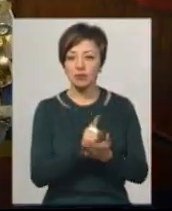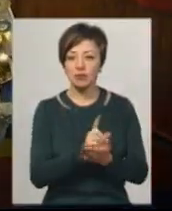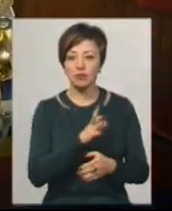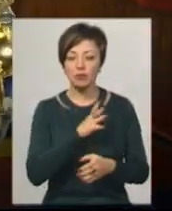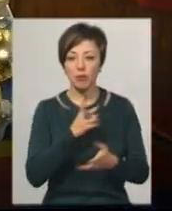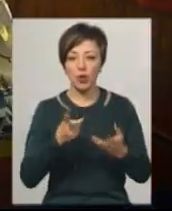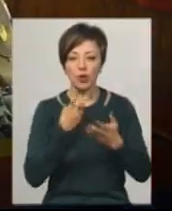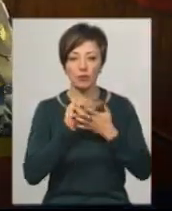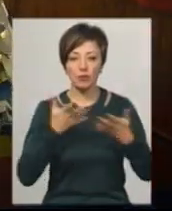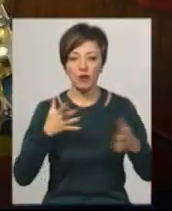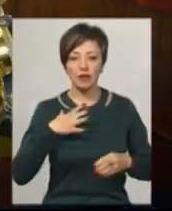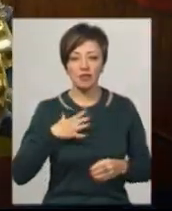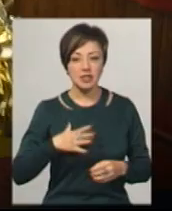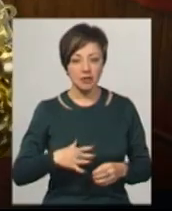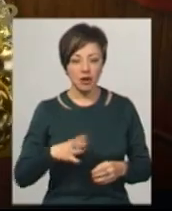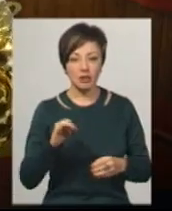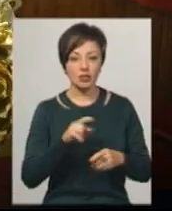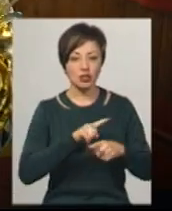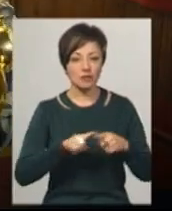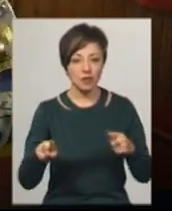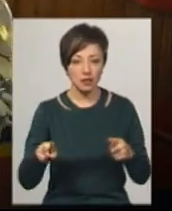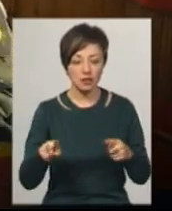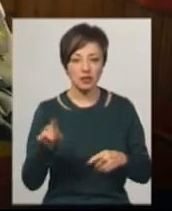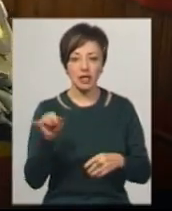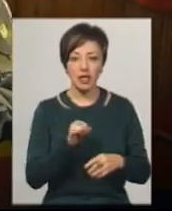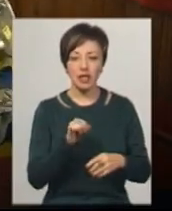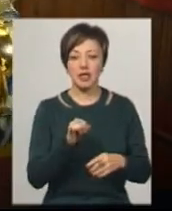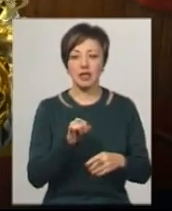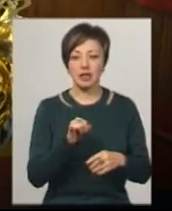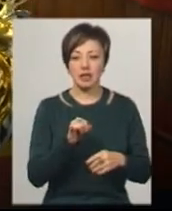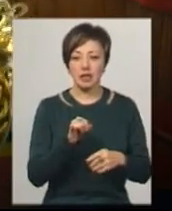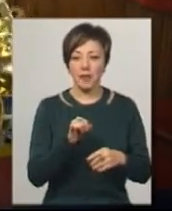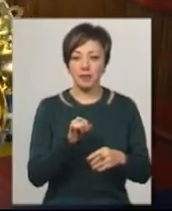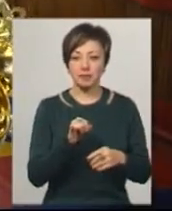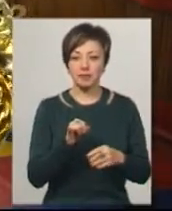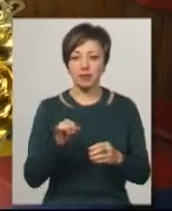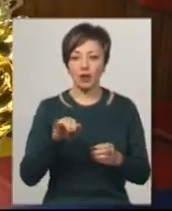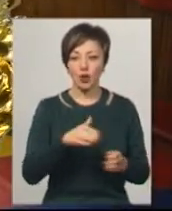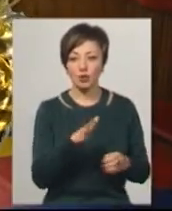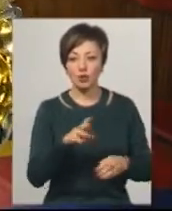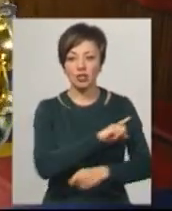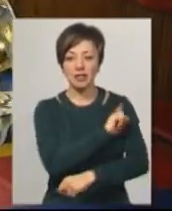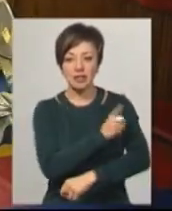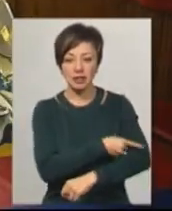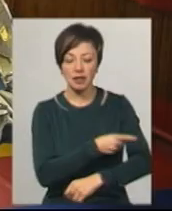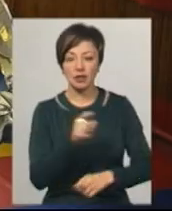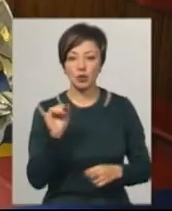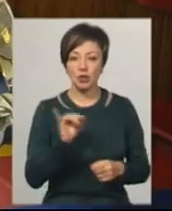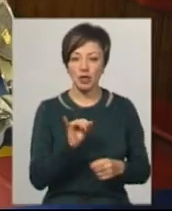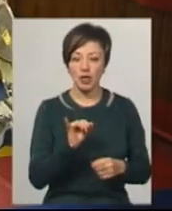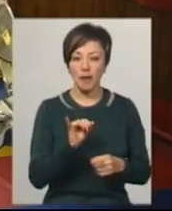продемонструвати і витривалость, і швидкість, і гнучкість, і силу свою на перекладінні, і